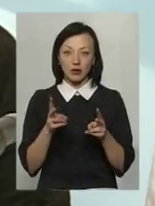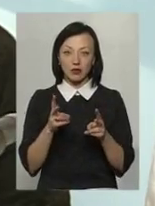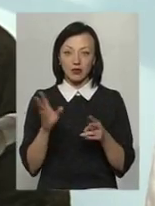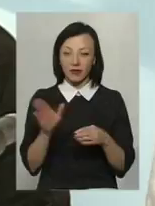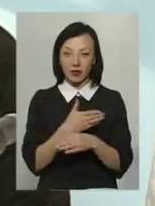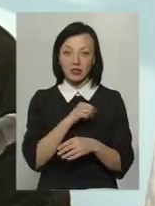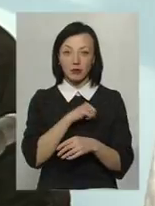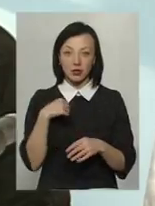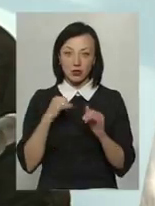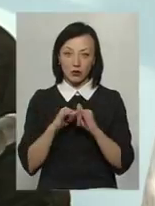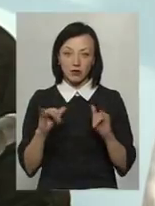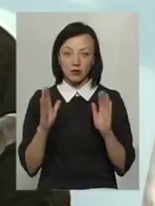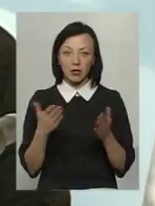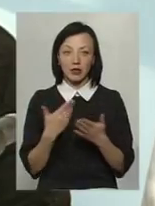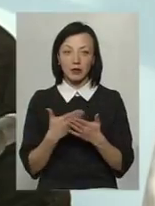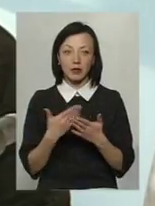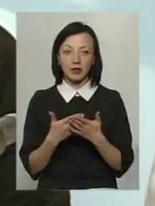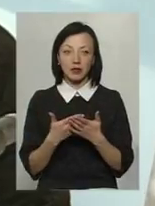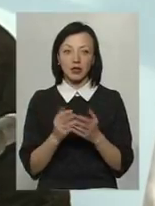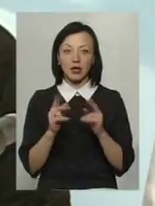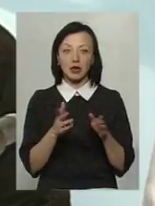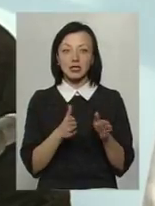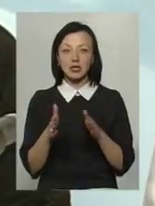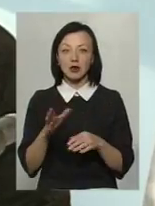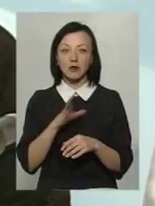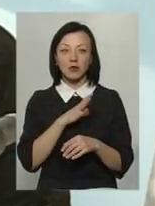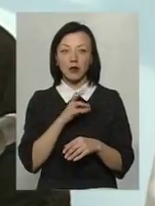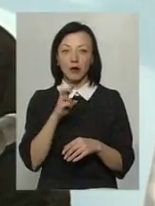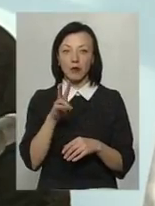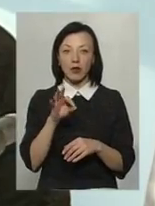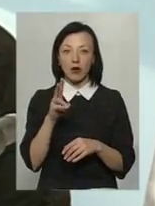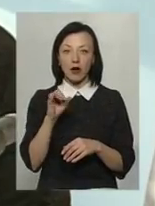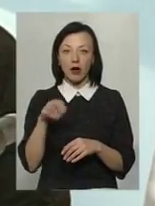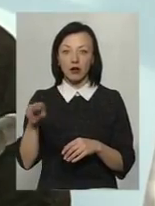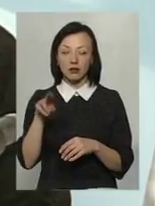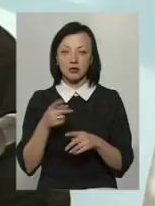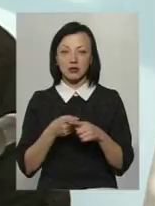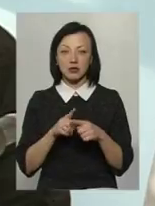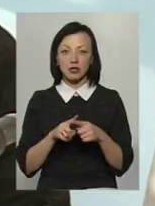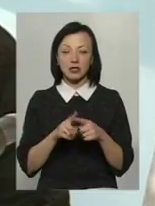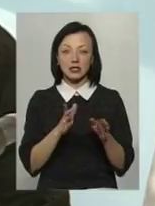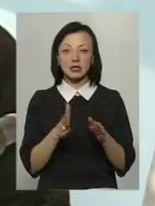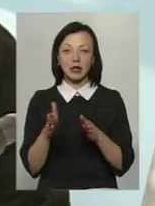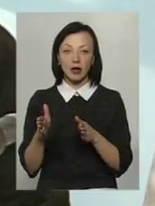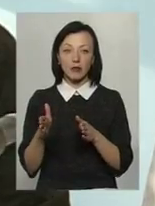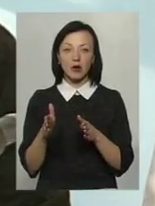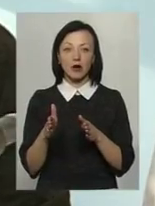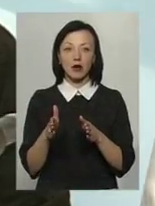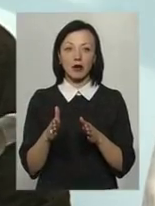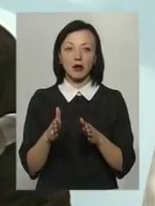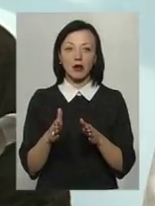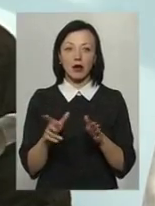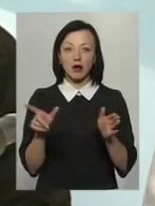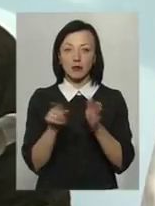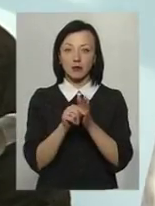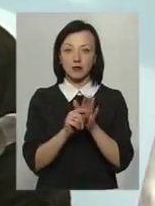буде самостійно розвиватися. Так, наприклад, як система Блаб-Блакар, про яку багато зараз знають, це система проїзду з кимось,